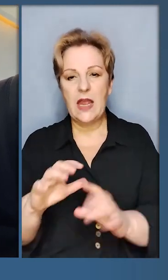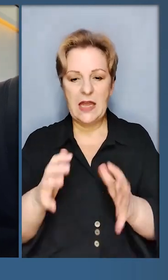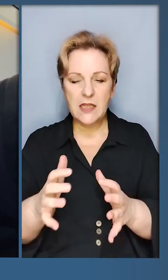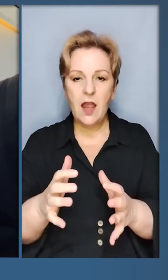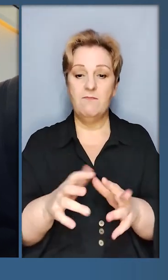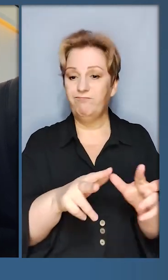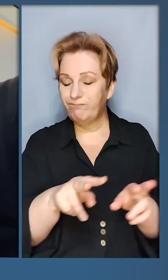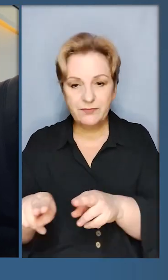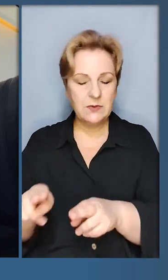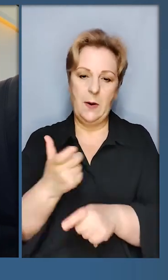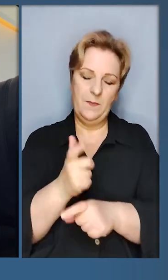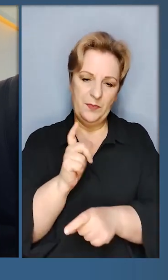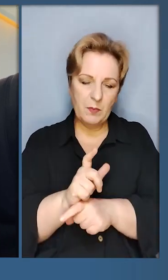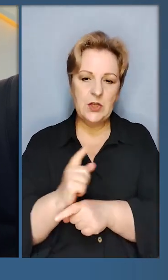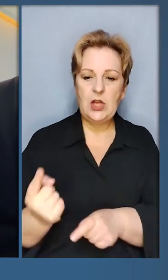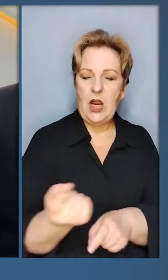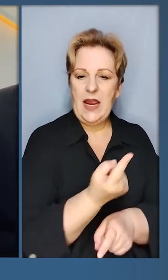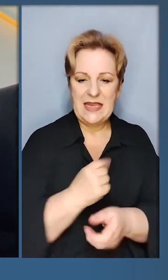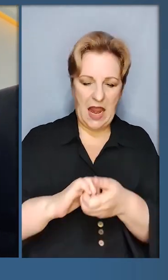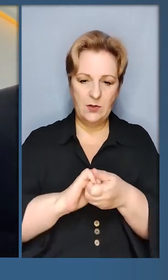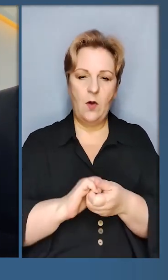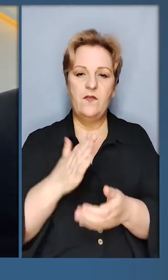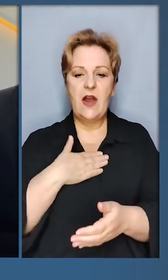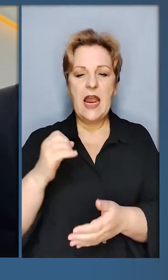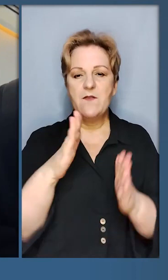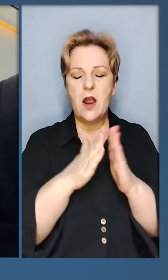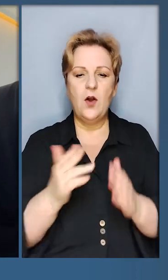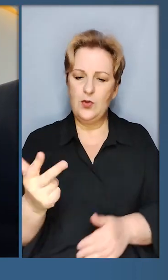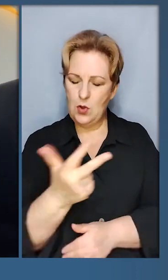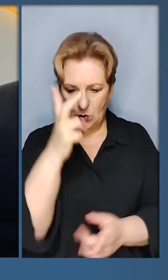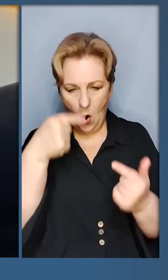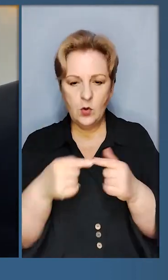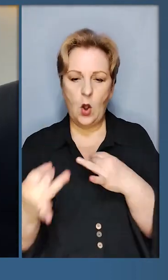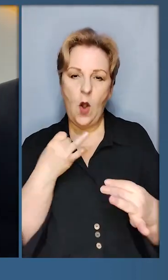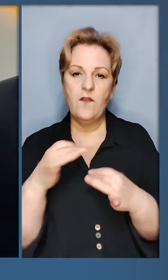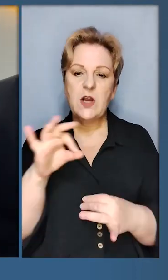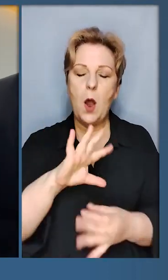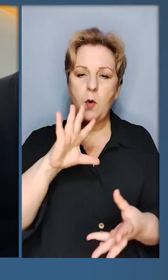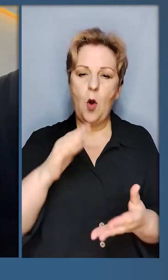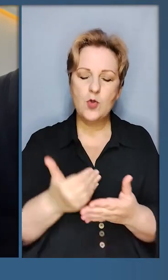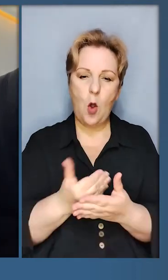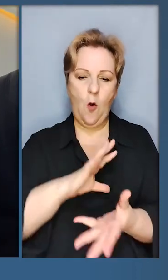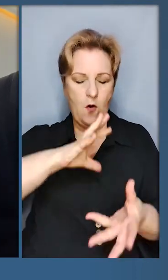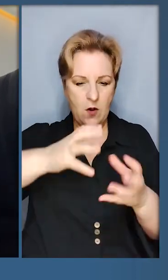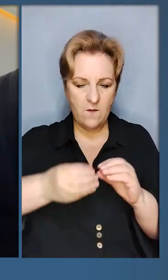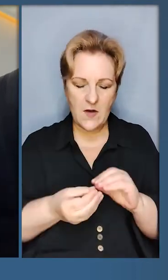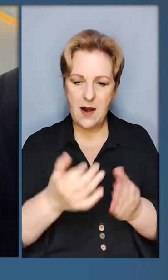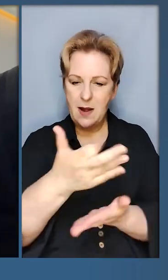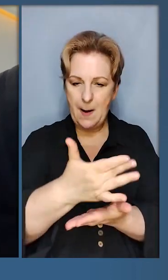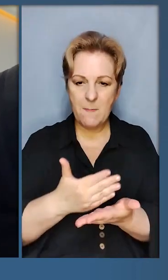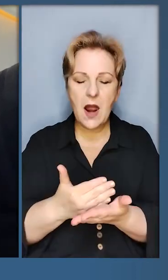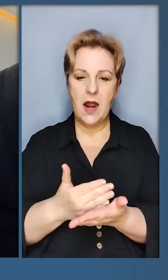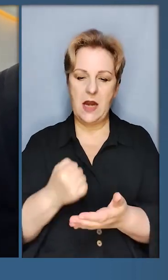світі, то більше стабільності в нашому європейському домі. У цих трьох країнах говорили про нові пакети